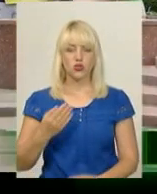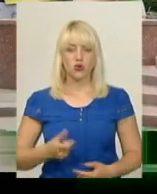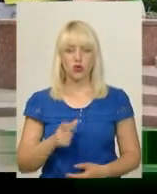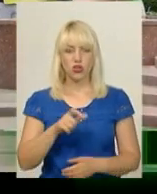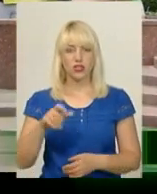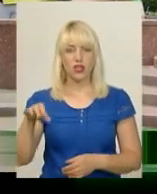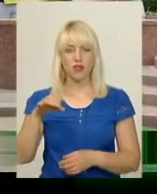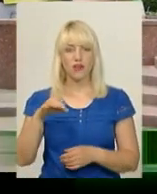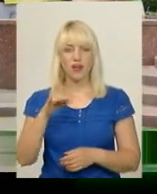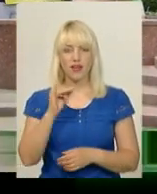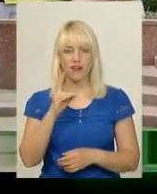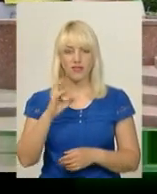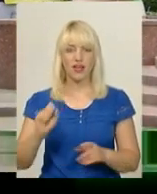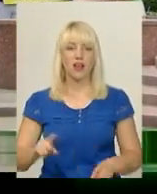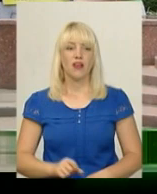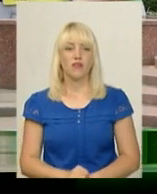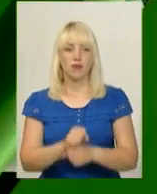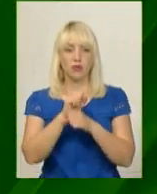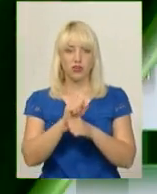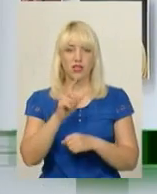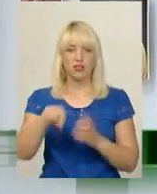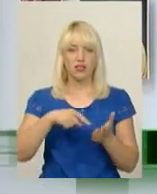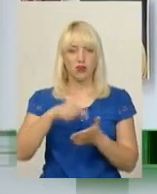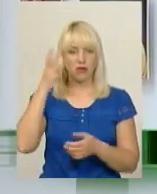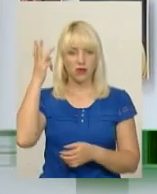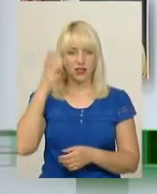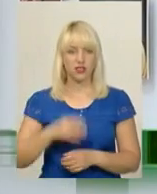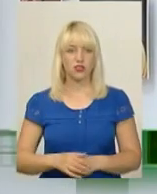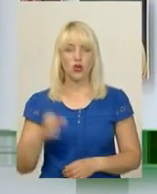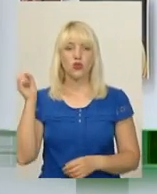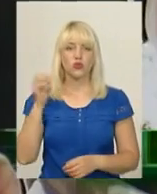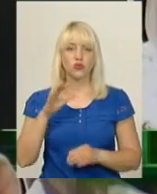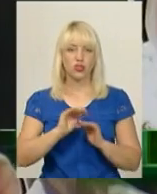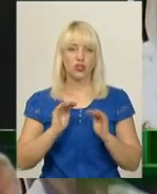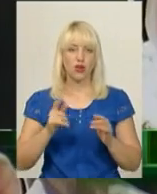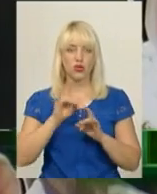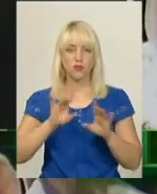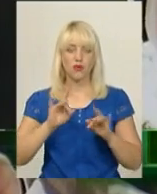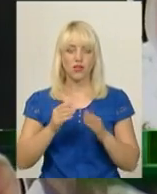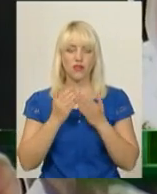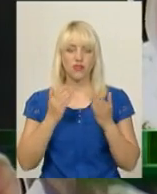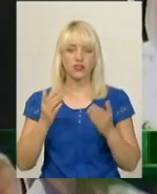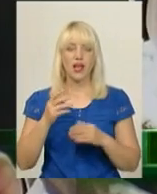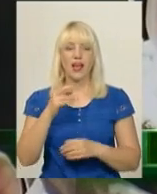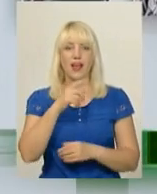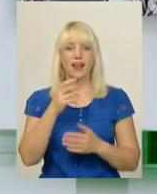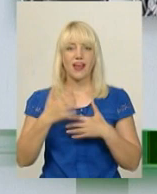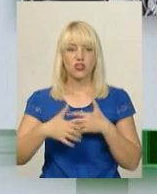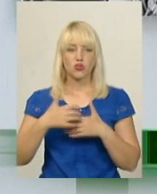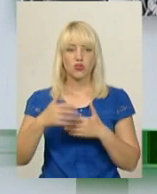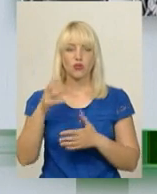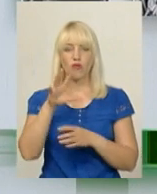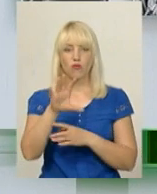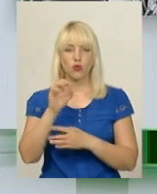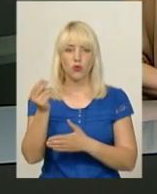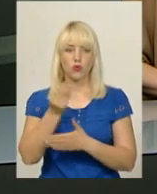влаштували акцію протесту у Хмельницькому. Про сонячних дітей розповідає виставка херсонського фотохудожника Олександра Андрющенка.